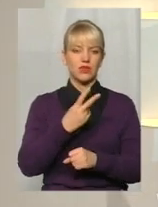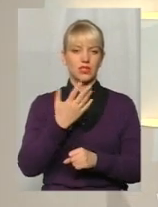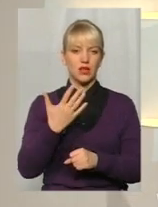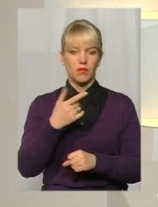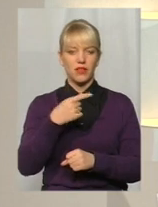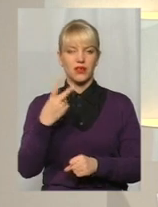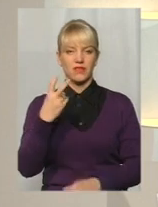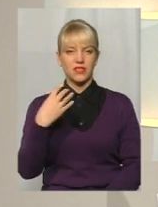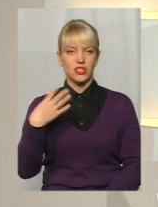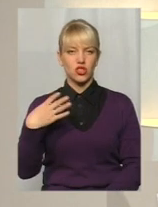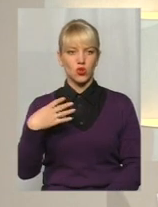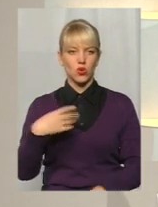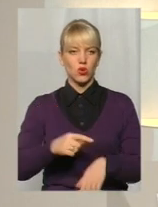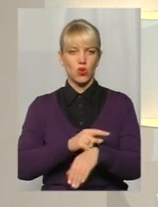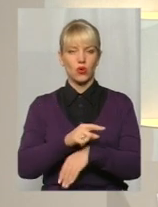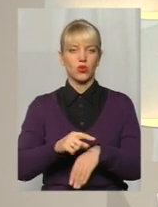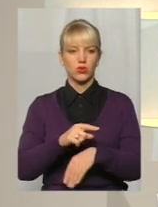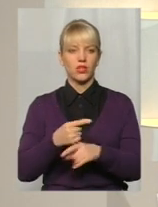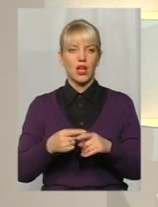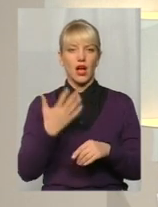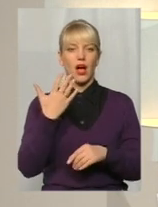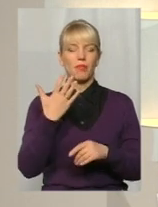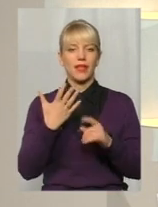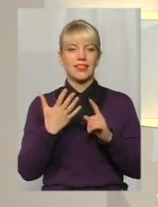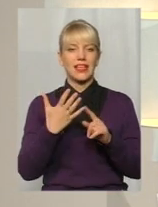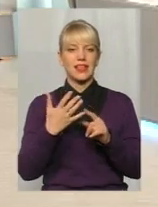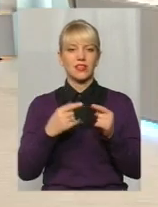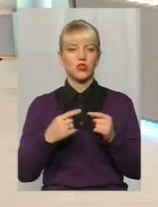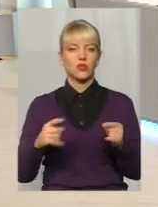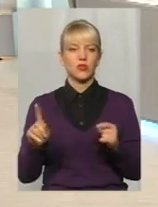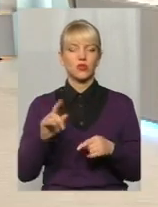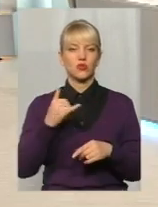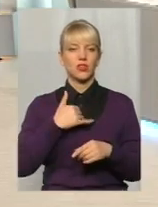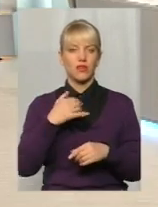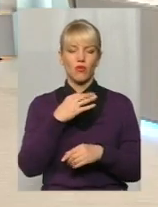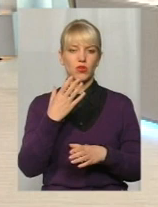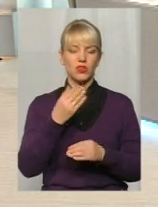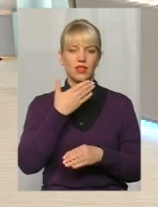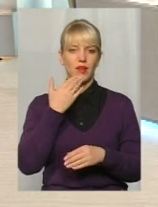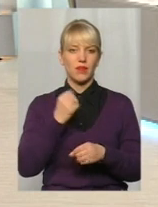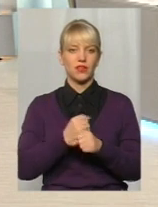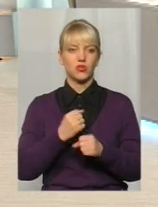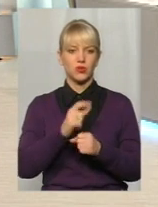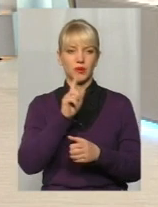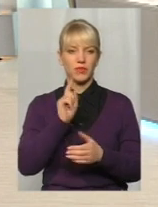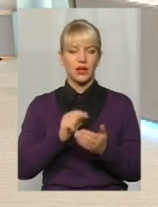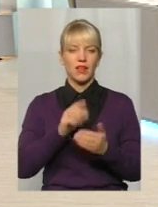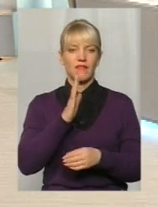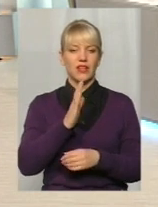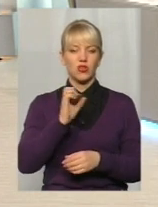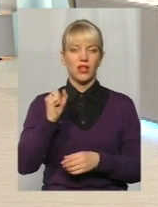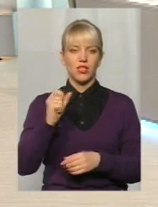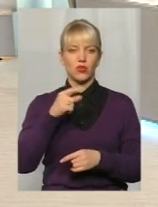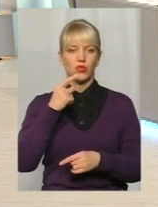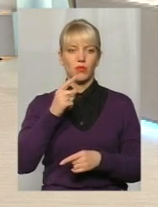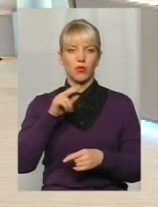годин. А що це за п'ятий інструмент, який ще в нашій області не працює? В даному випадку Віктор Анатольович говорив про